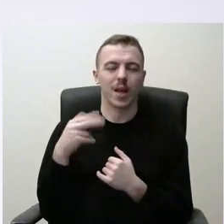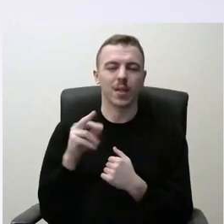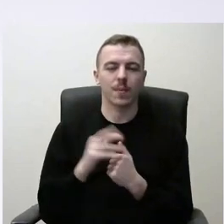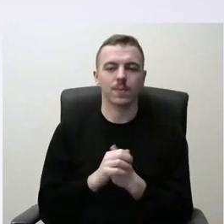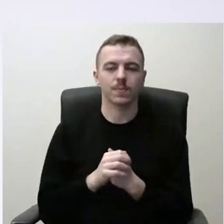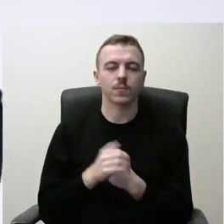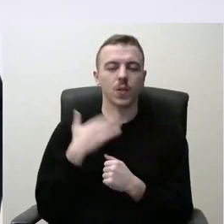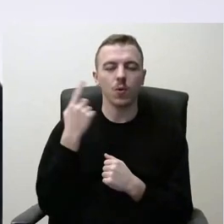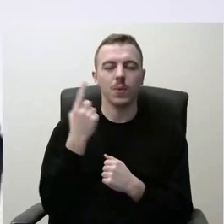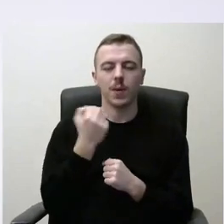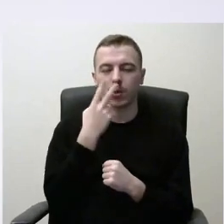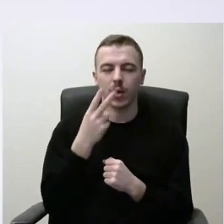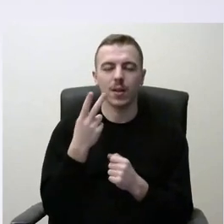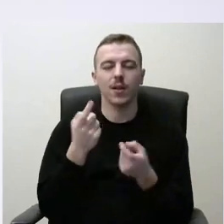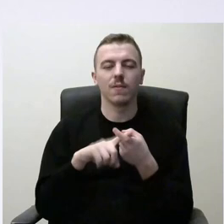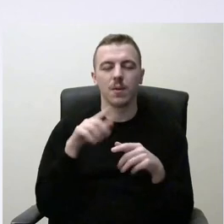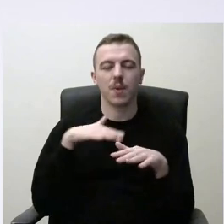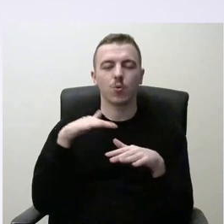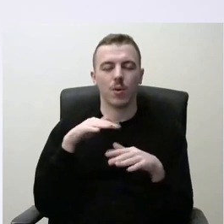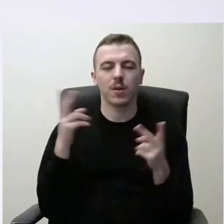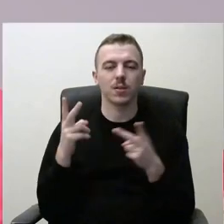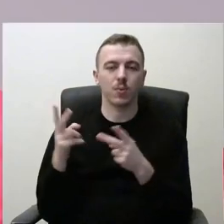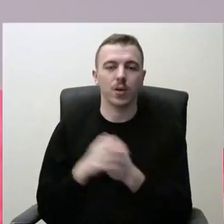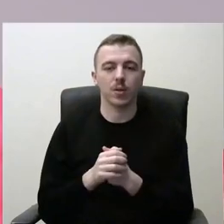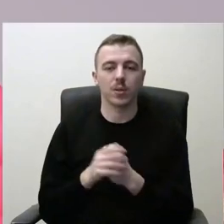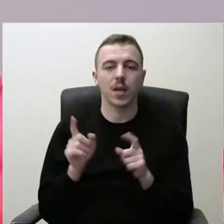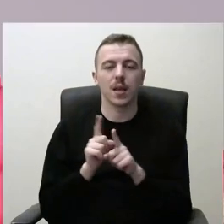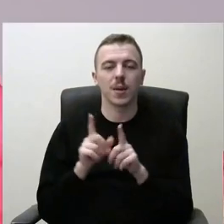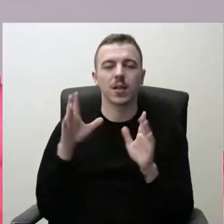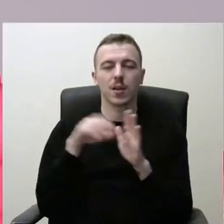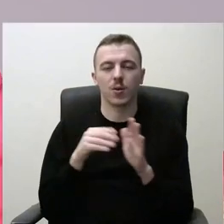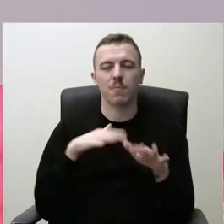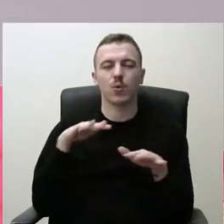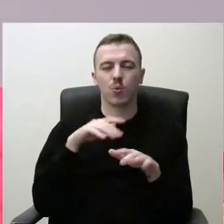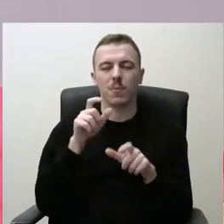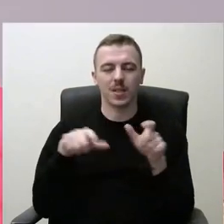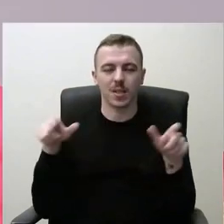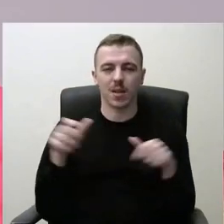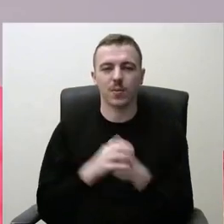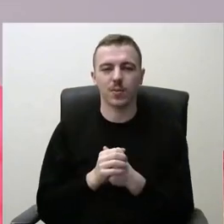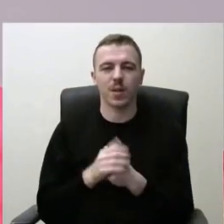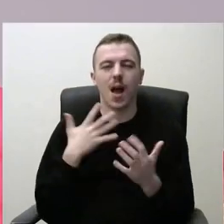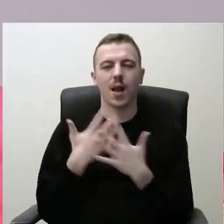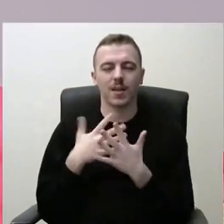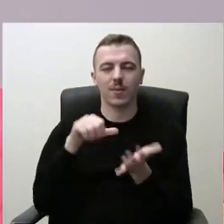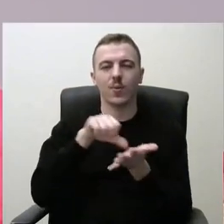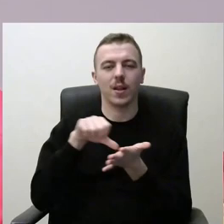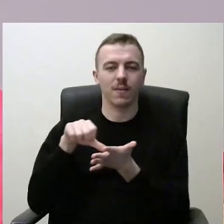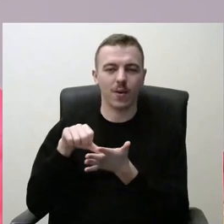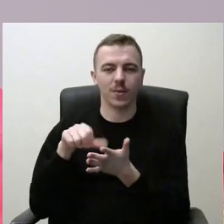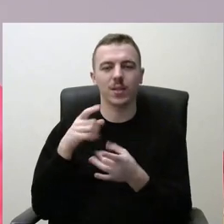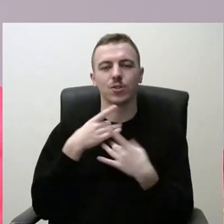reikėtų atsižvelgti į bendruomenės poreikius, taip pat įtraukti pačius bendruomenės norius, aktyviau dalyvauti būtentuose